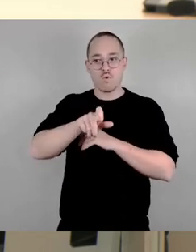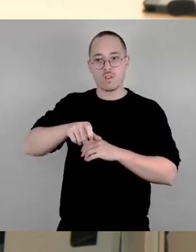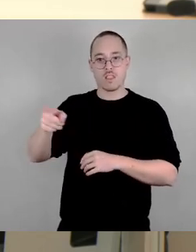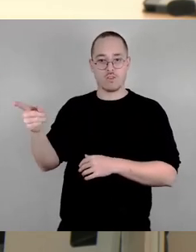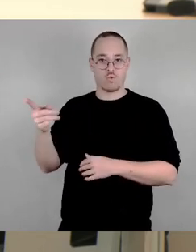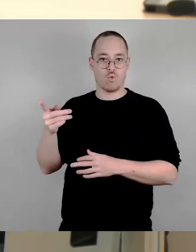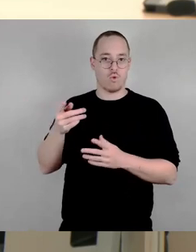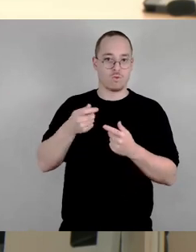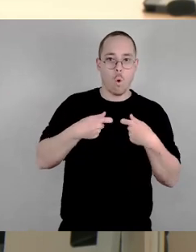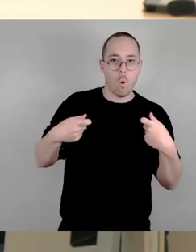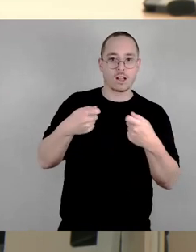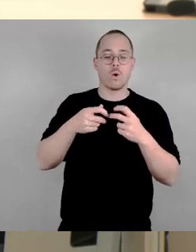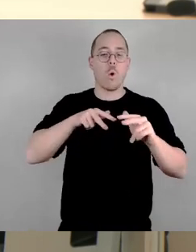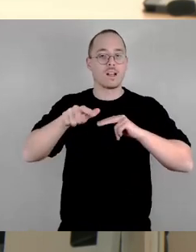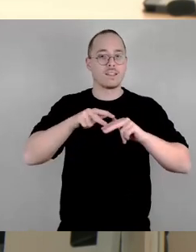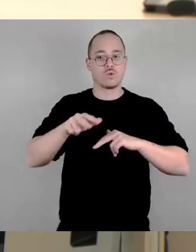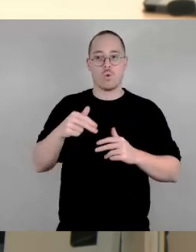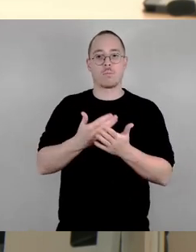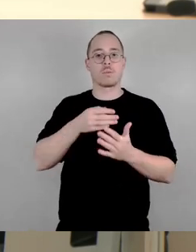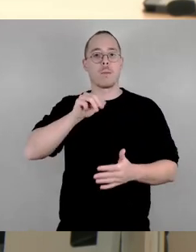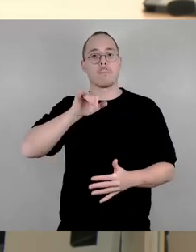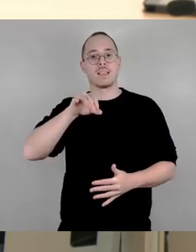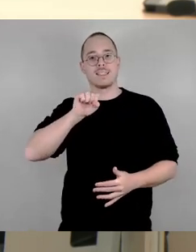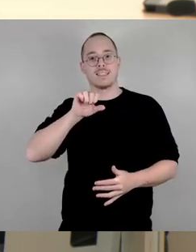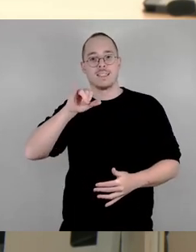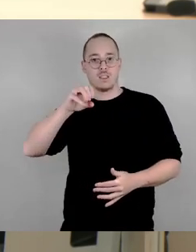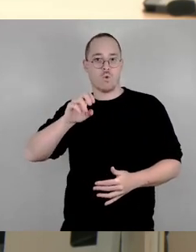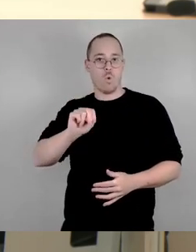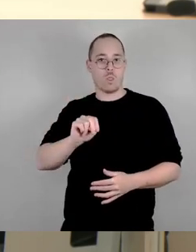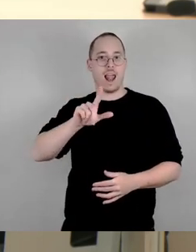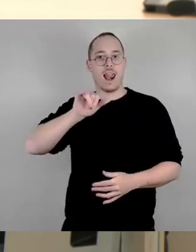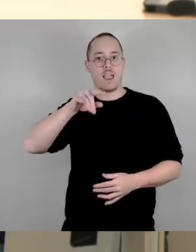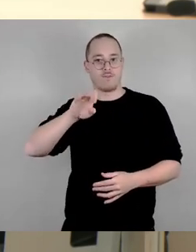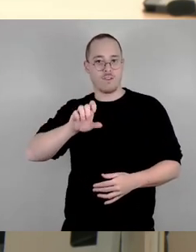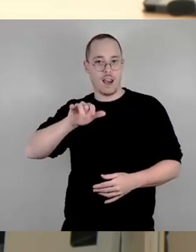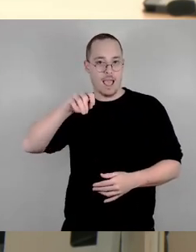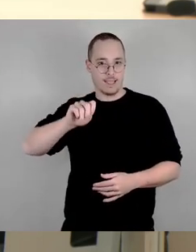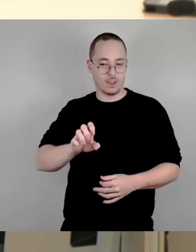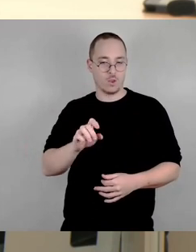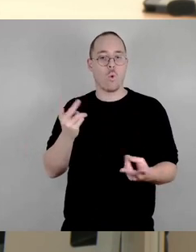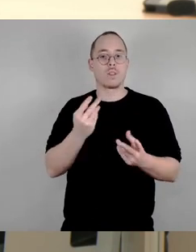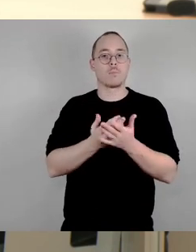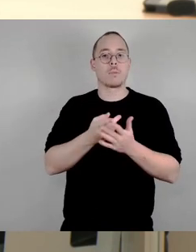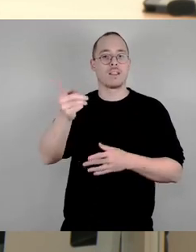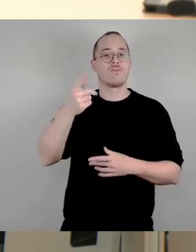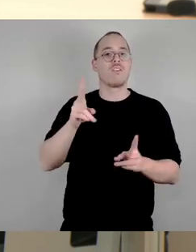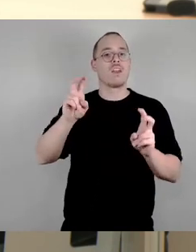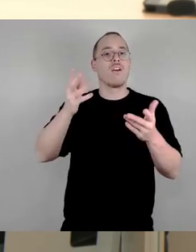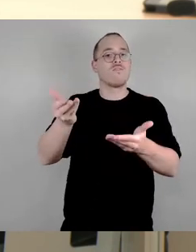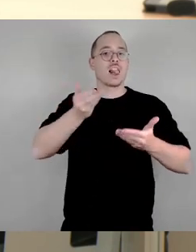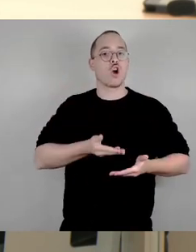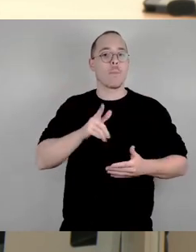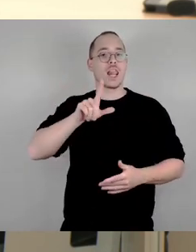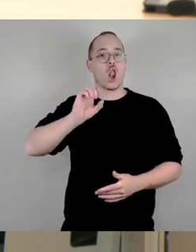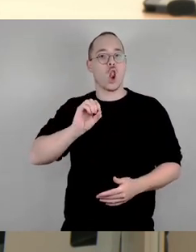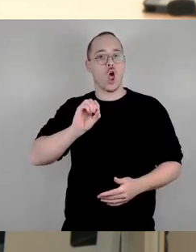Willkommen in Löpptau. Und dass die Stadt sich weiterhin und langfristig dafür engagiert, dass Menschen in die Stadtgesellschaft integriert werden und